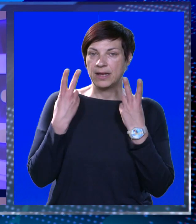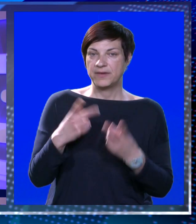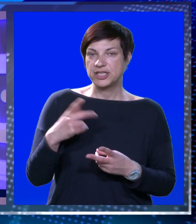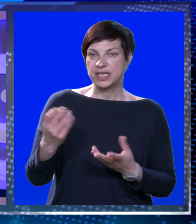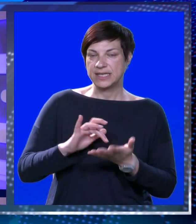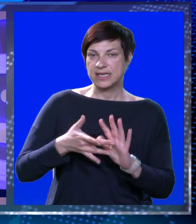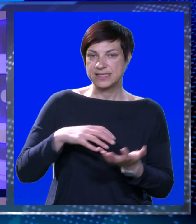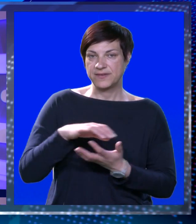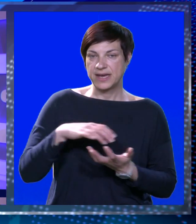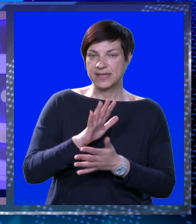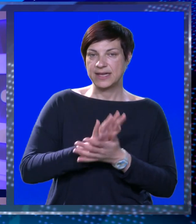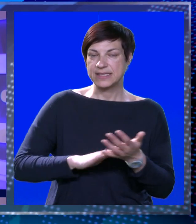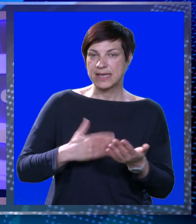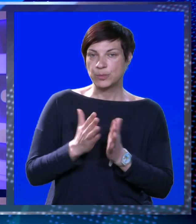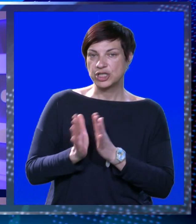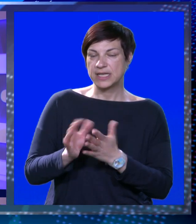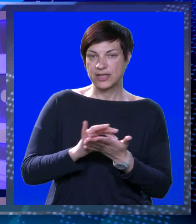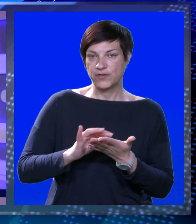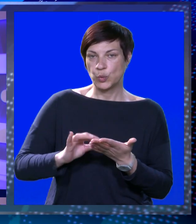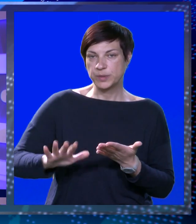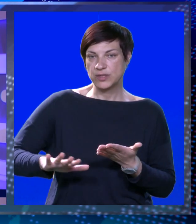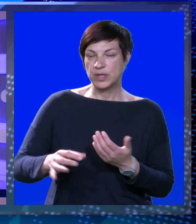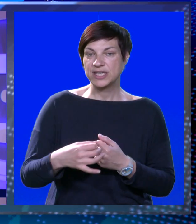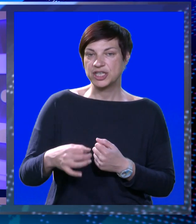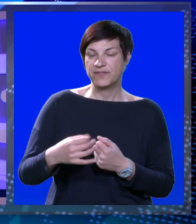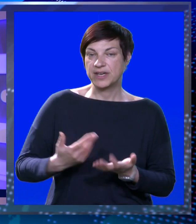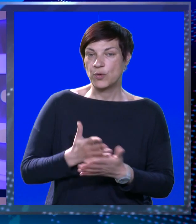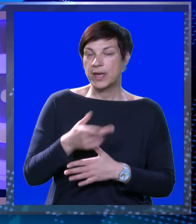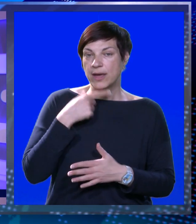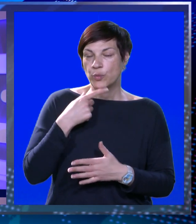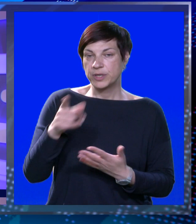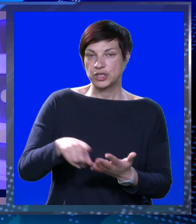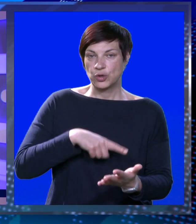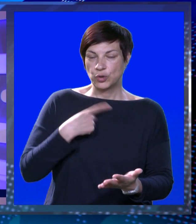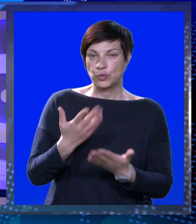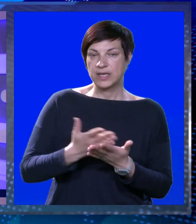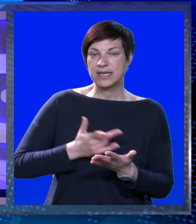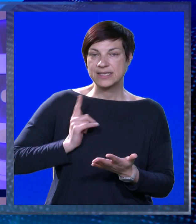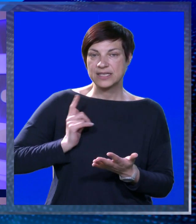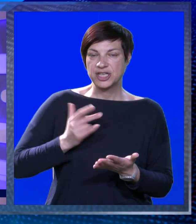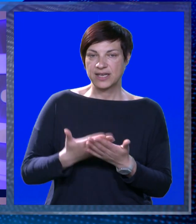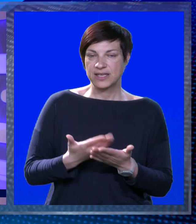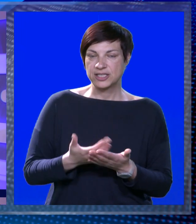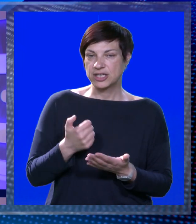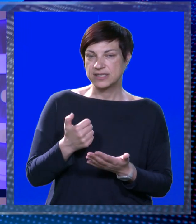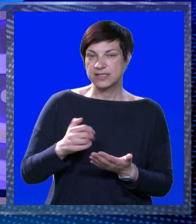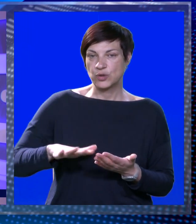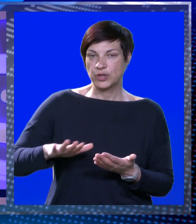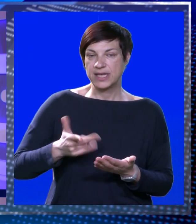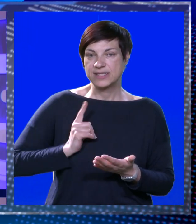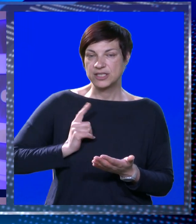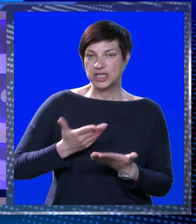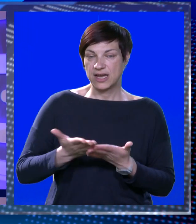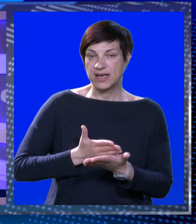Važan je dan za sve. Roditelje započeli su redovni upisi u djeće Vrtiće. U jeku priče oko dugih lista čekanja i činjenice da skoro sto